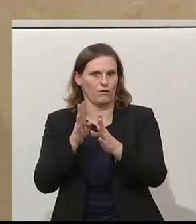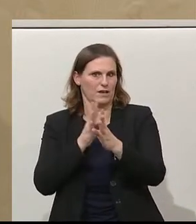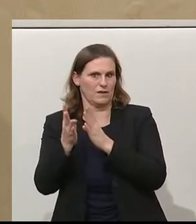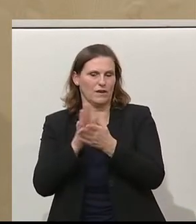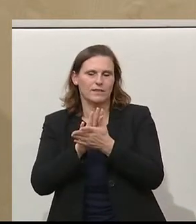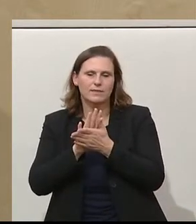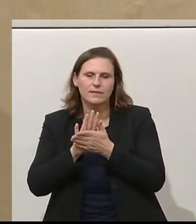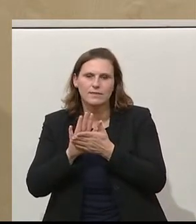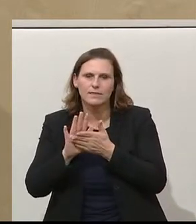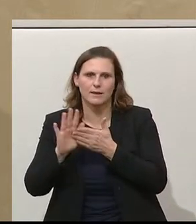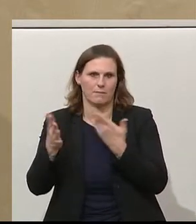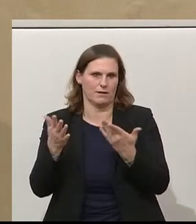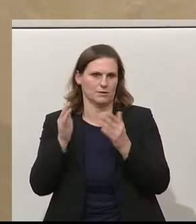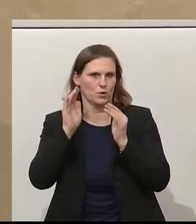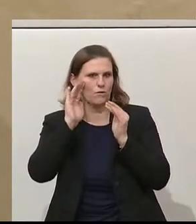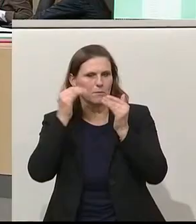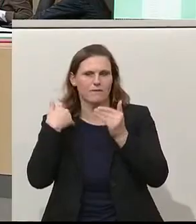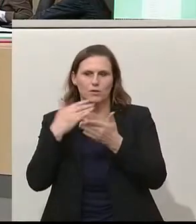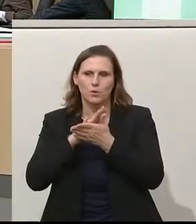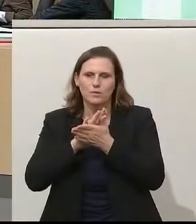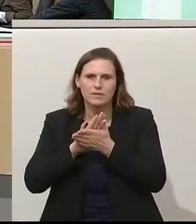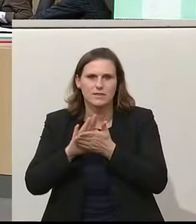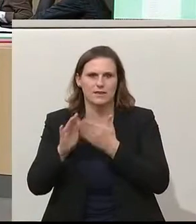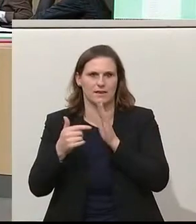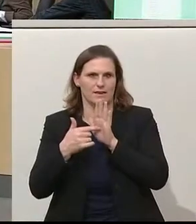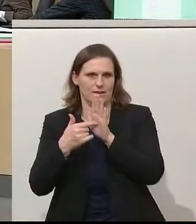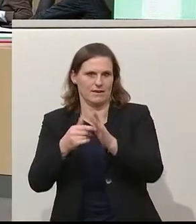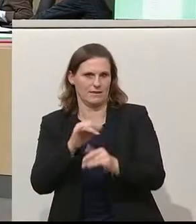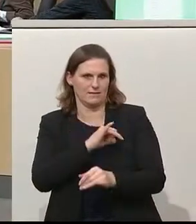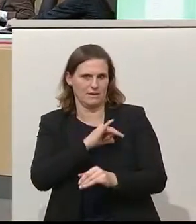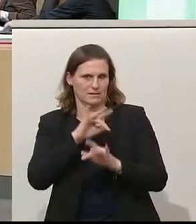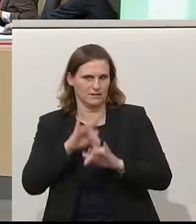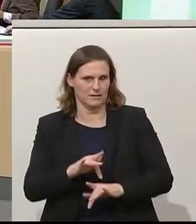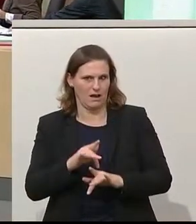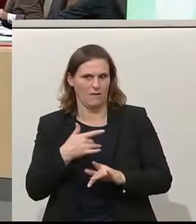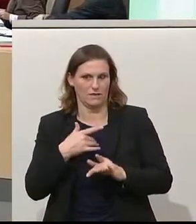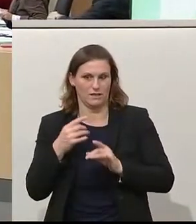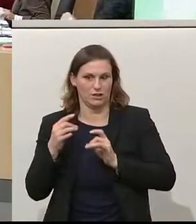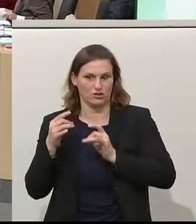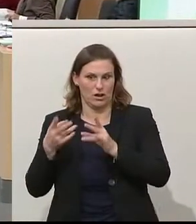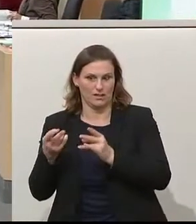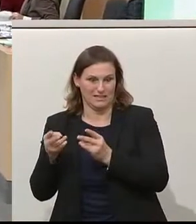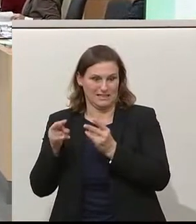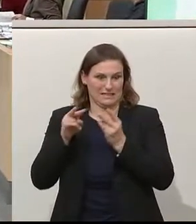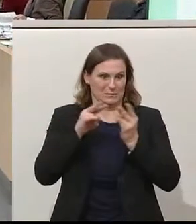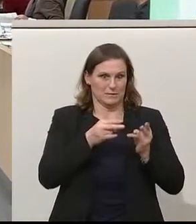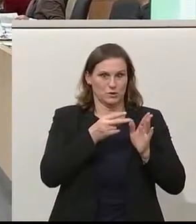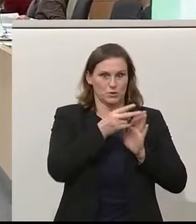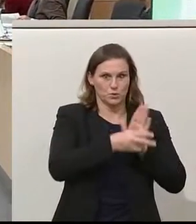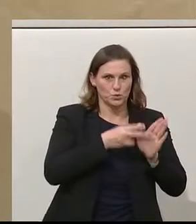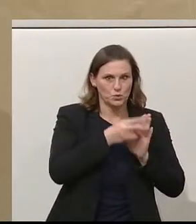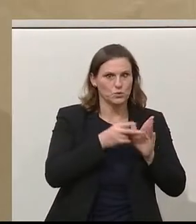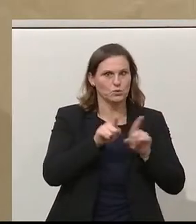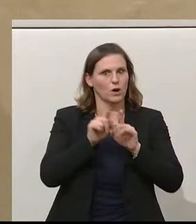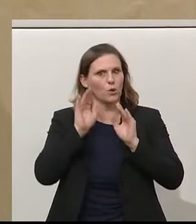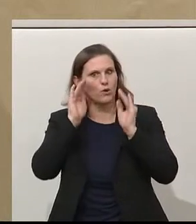ÖVP hat noch nie Interesse an der Verlagerung von der Straße und die Schiene gehabt. Und die ÖVP hat auch im